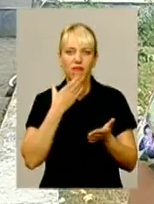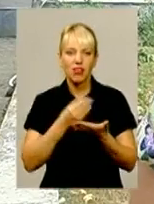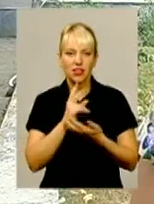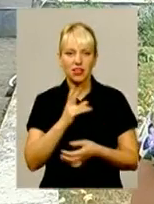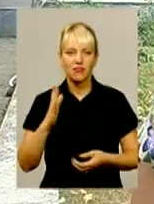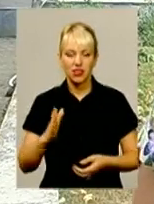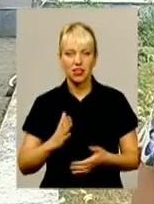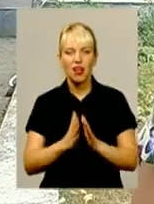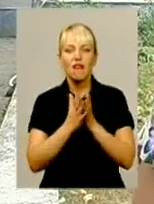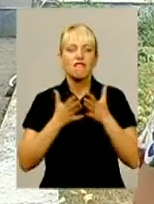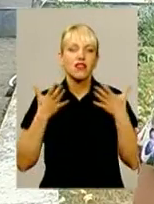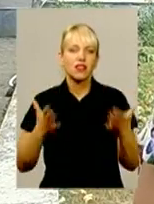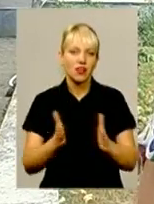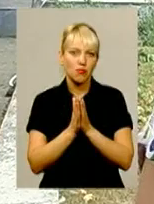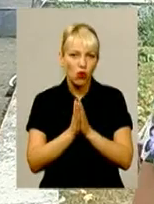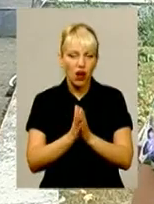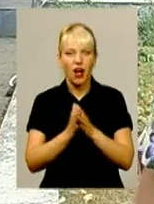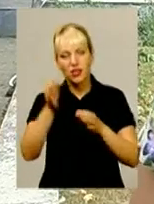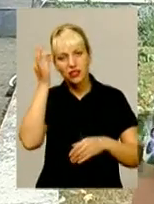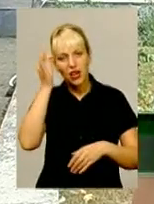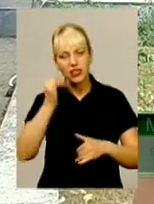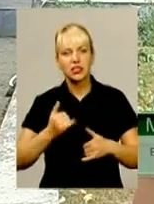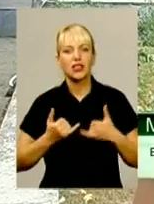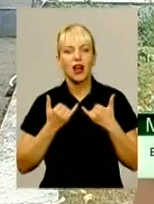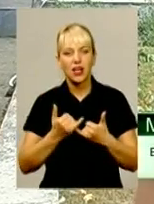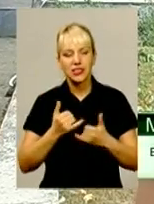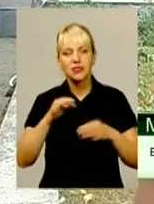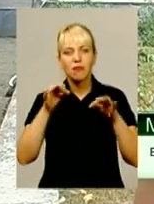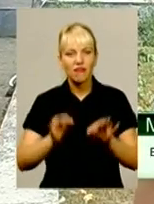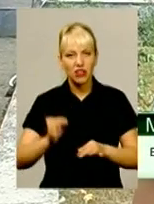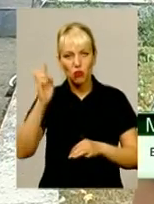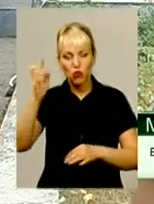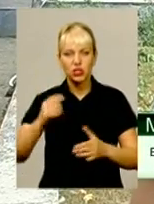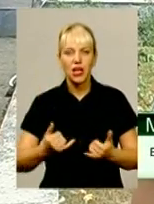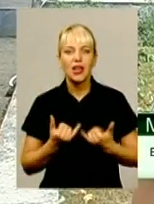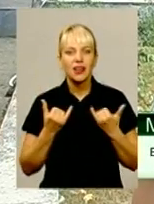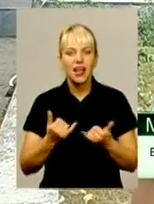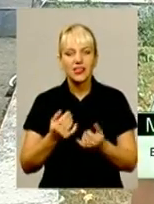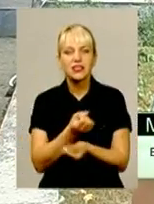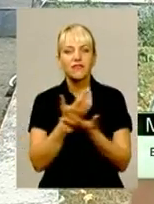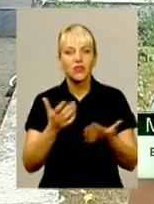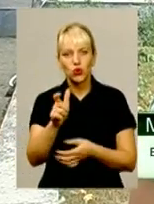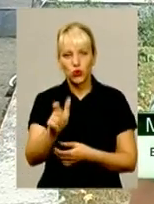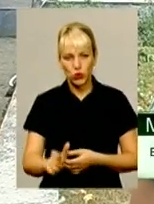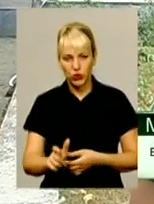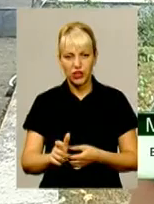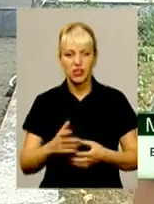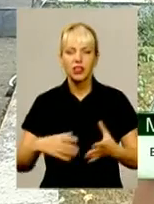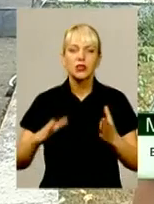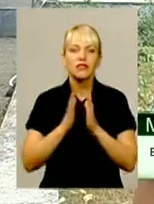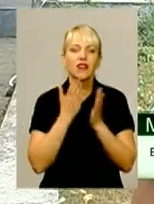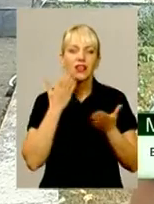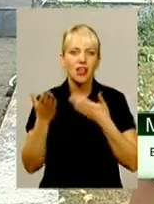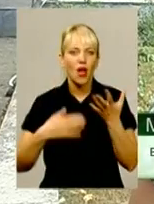Велике прохання, нагадування, ради справедливості Божої, ради цієї світлої людини. Хочеться залишити всі органи,